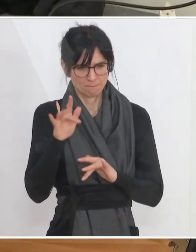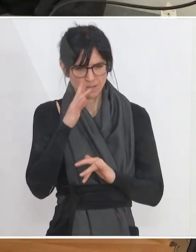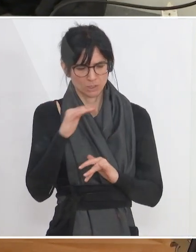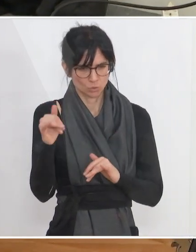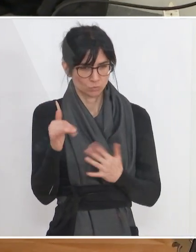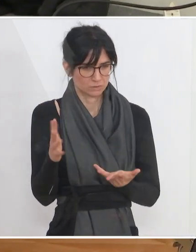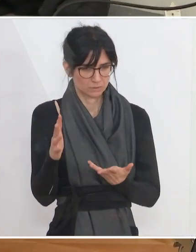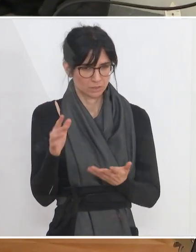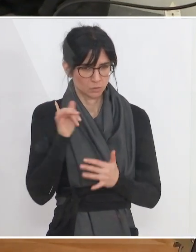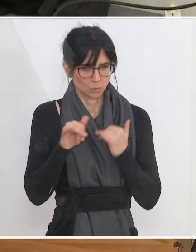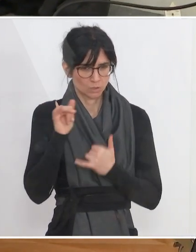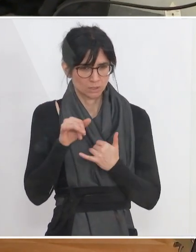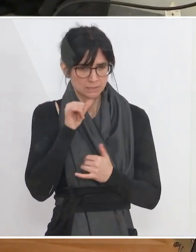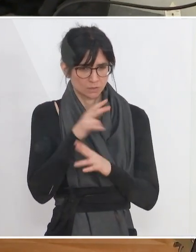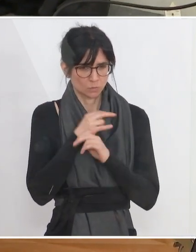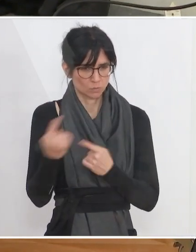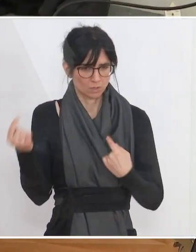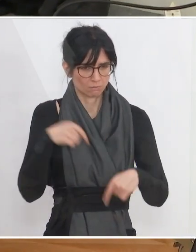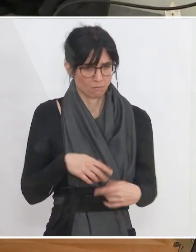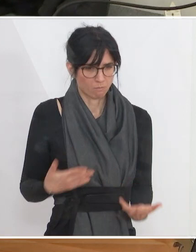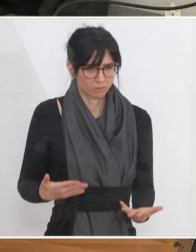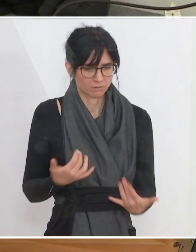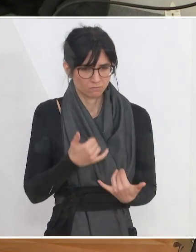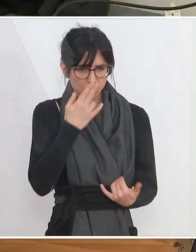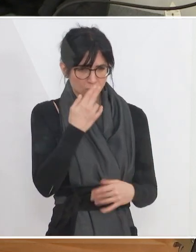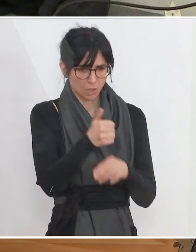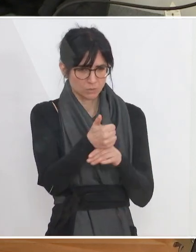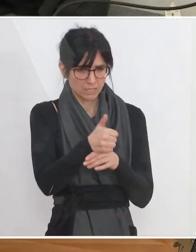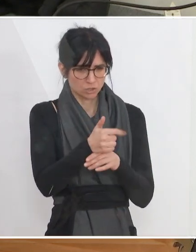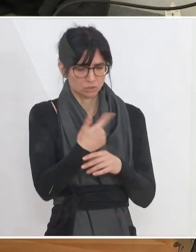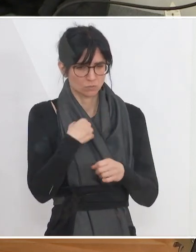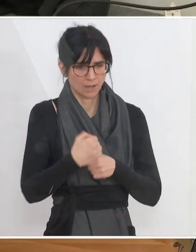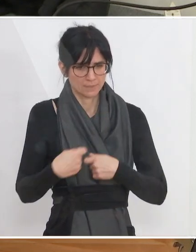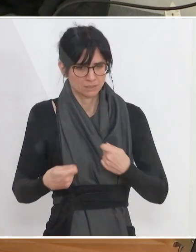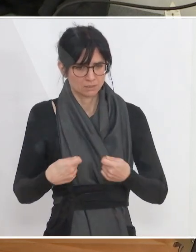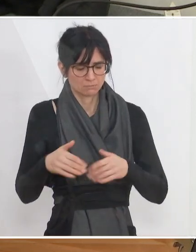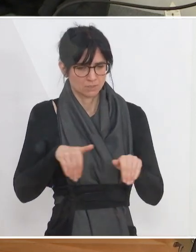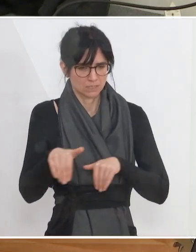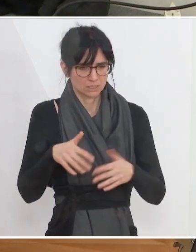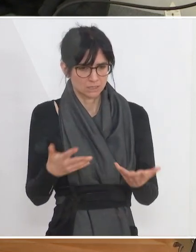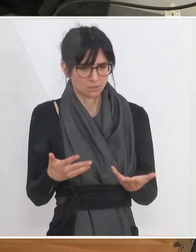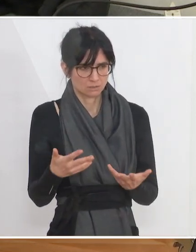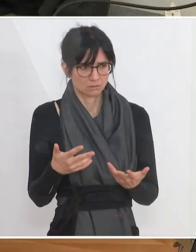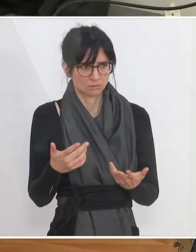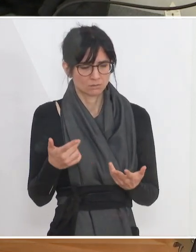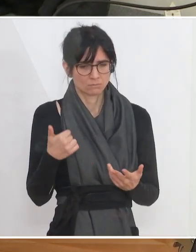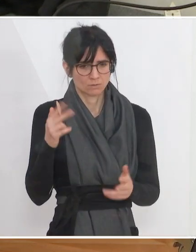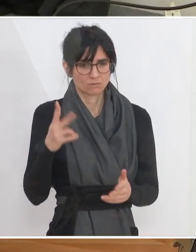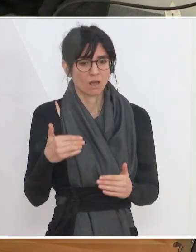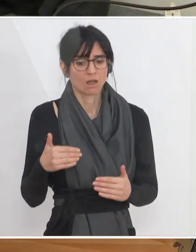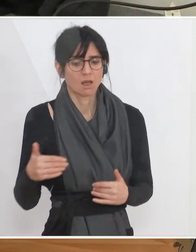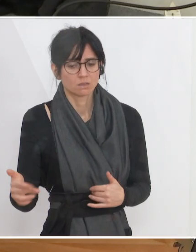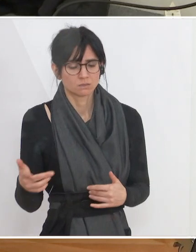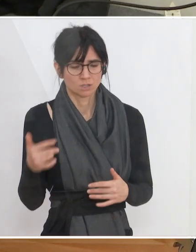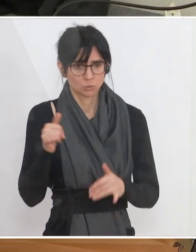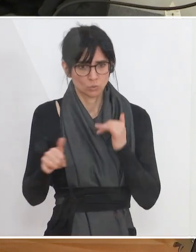wohl keine Touristen aus dem Ausland nach Österreich kommen. Wie schätzen Sie das ein als Arbeitsminister? Kannst du überhaupt in den nächsten Monaten eine